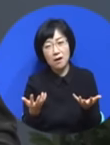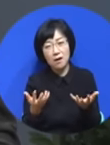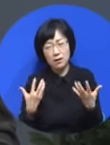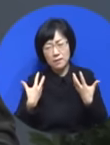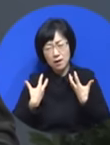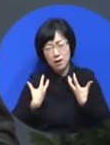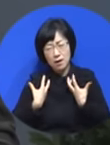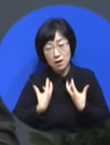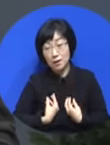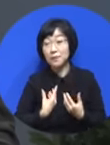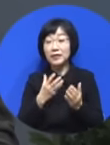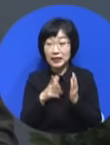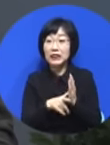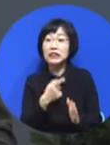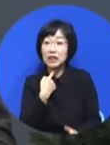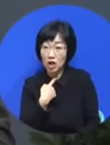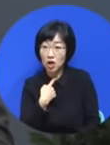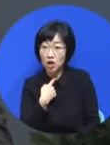여러분 그때 제일 힘 빠져요.